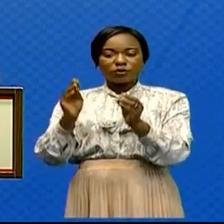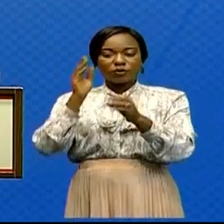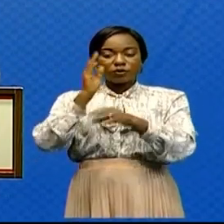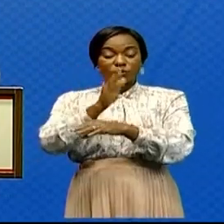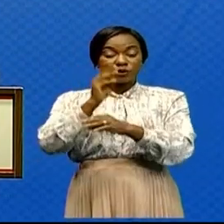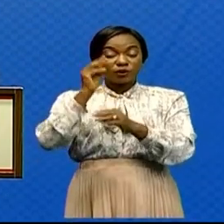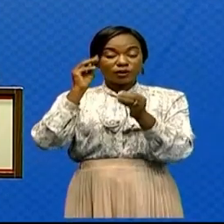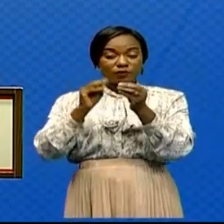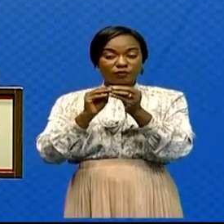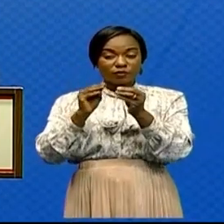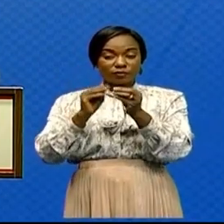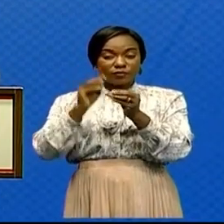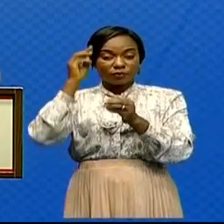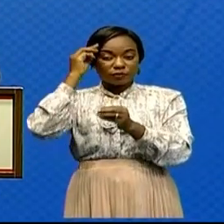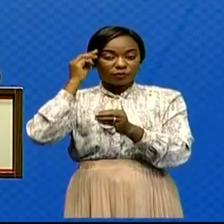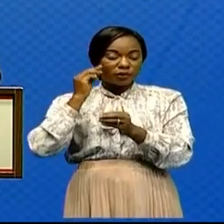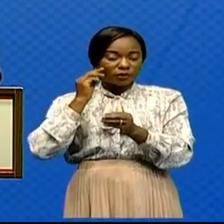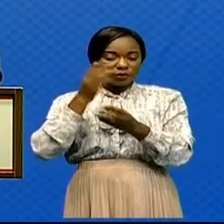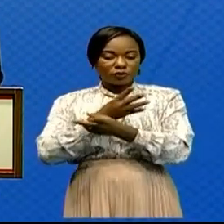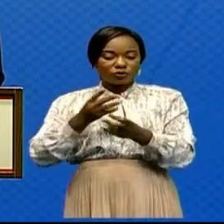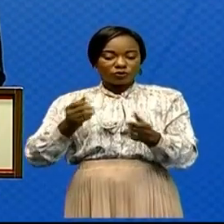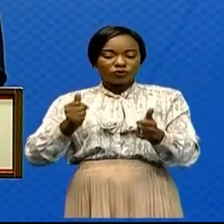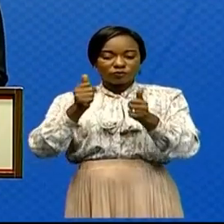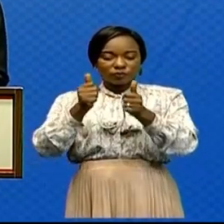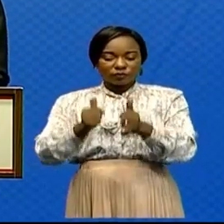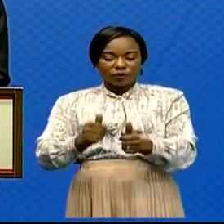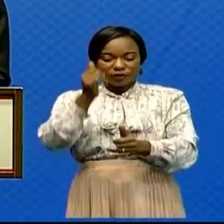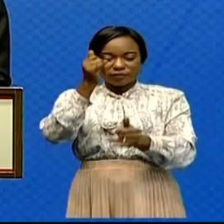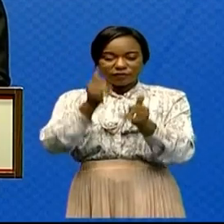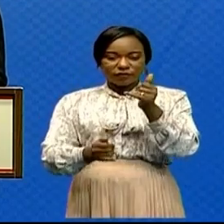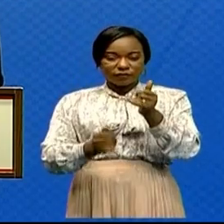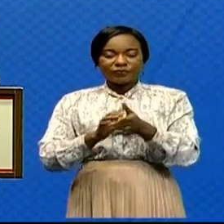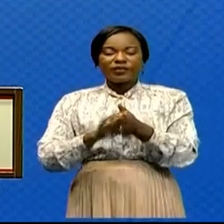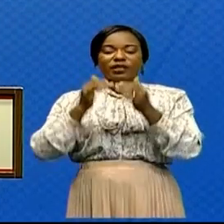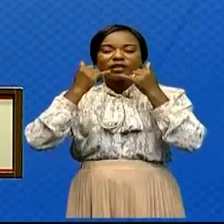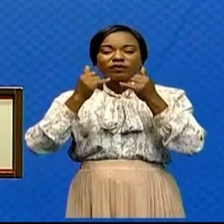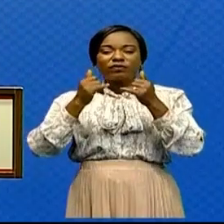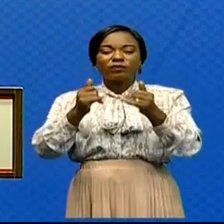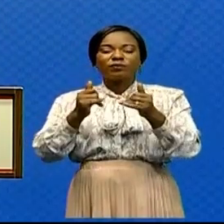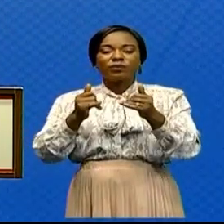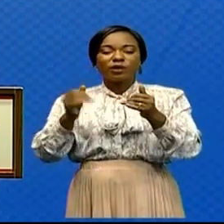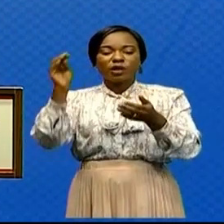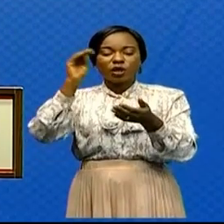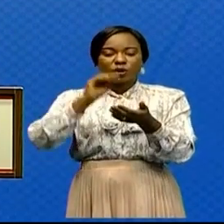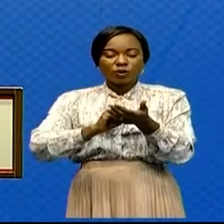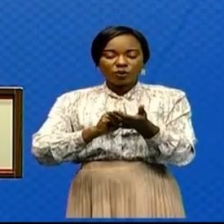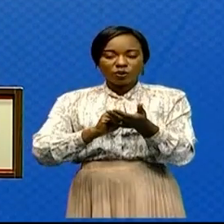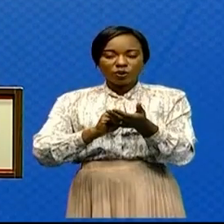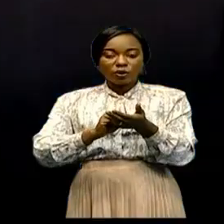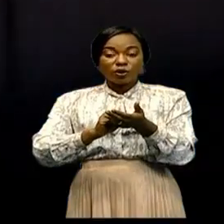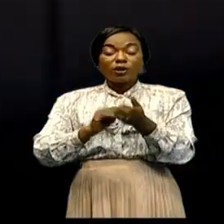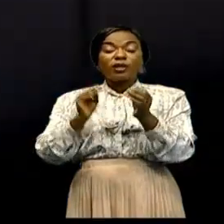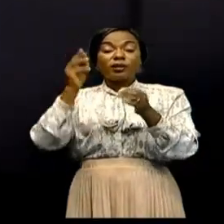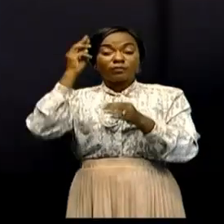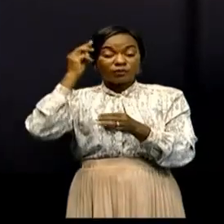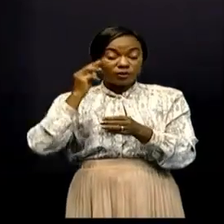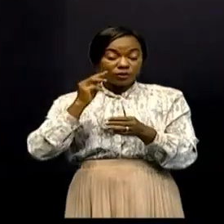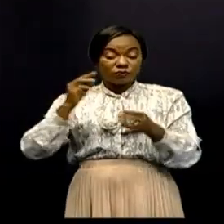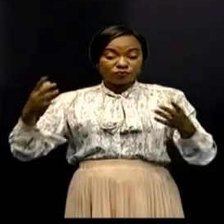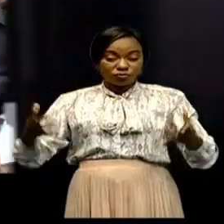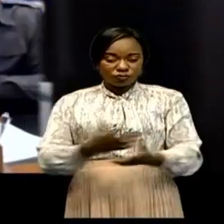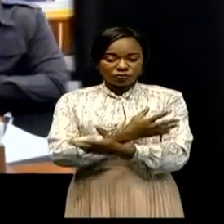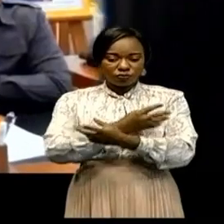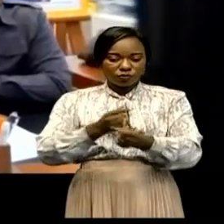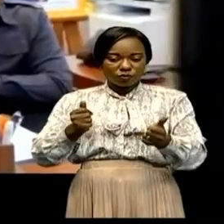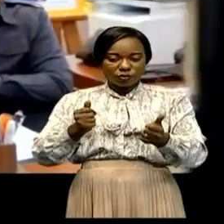pour des solutions appropriées. Enfin, il a informé le Conseil du compromis qui a été trouvé avec les